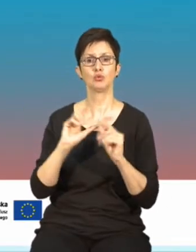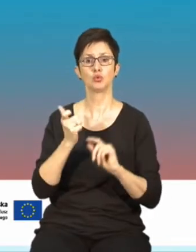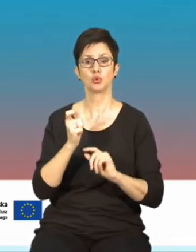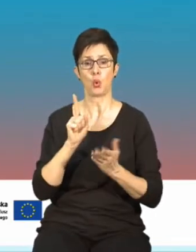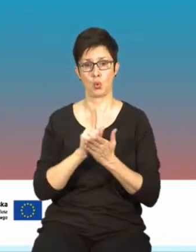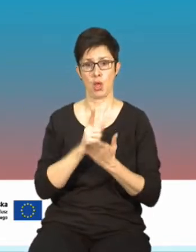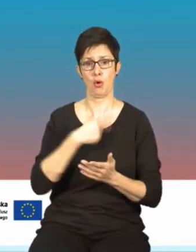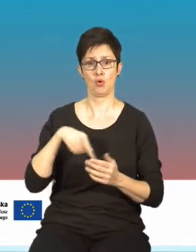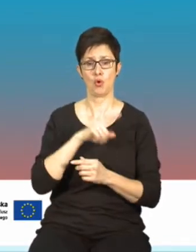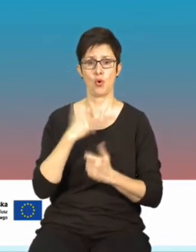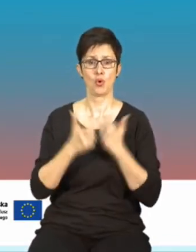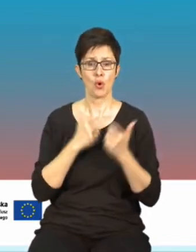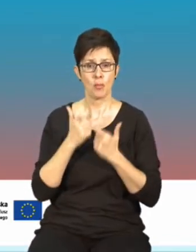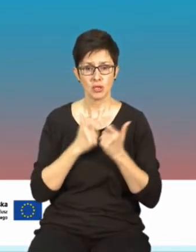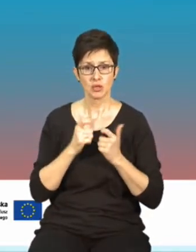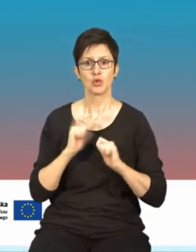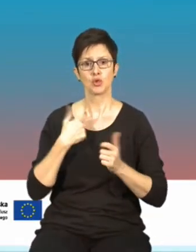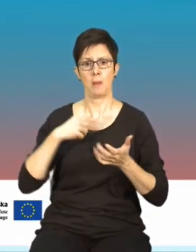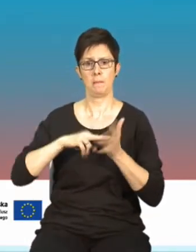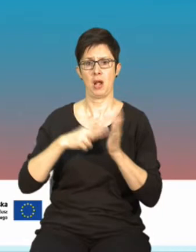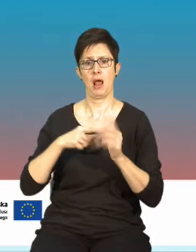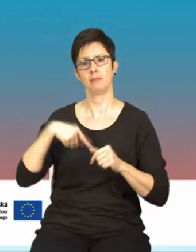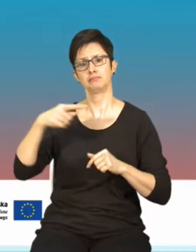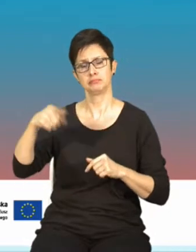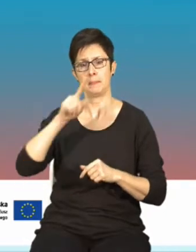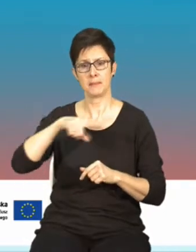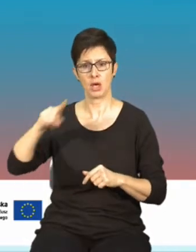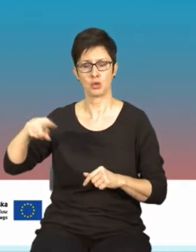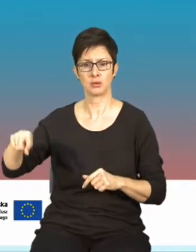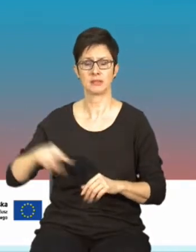co udało nam się ustalić i tego, co planujemy na najbliższe miesiące.